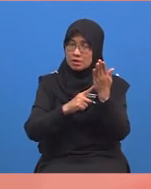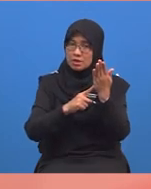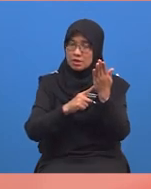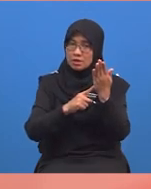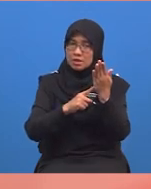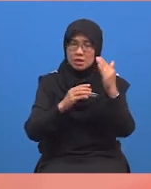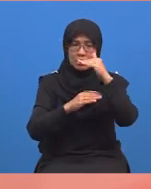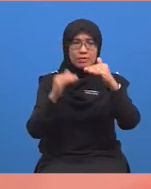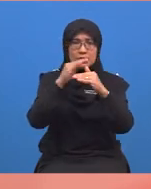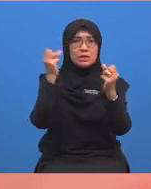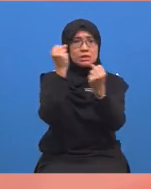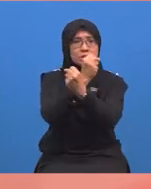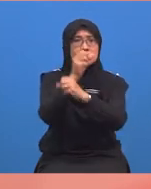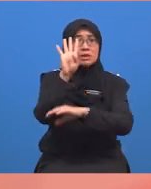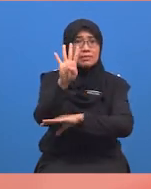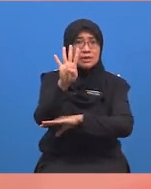empat dahulu.